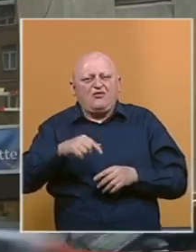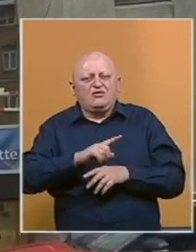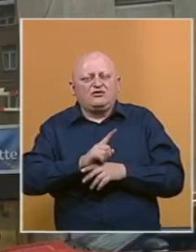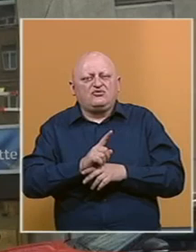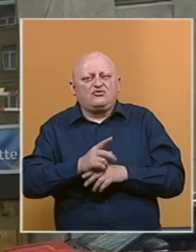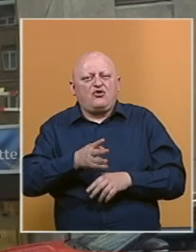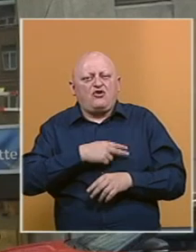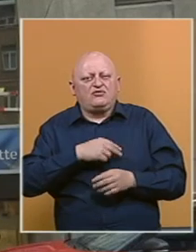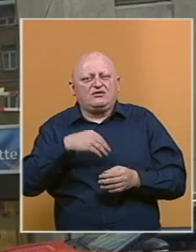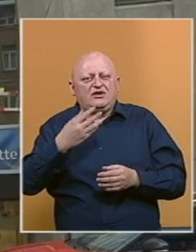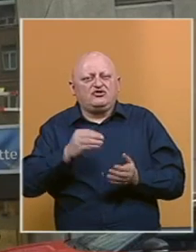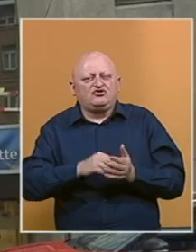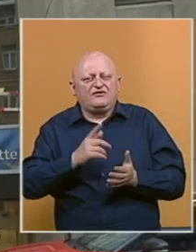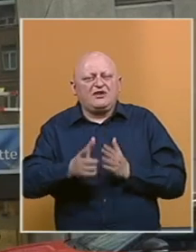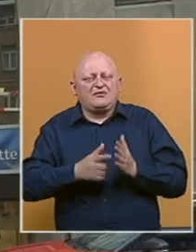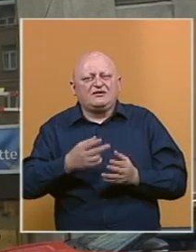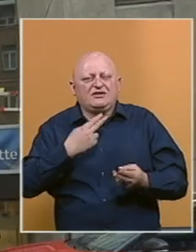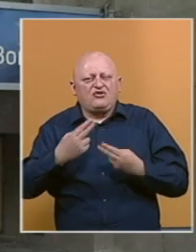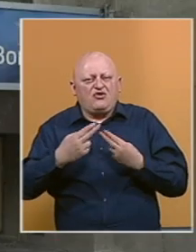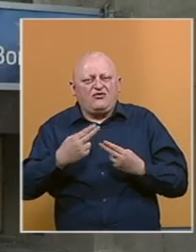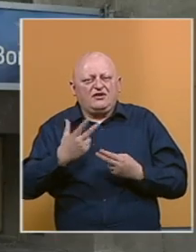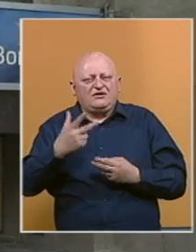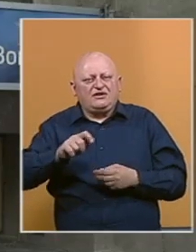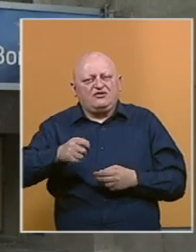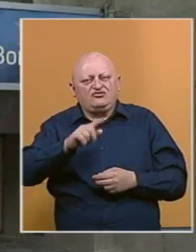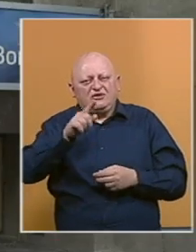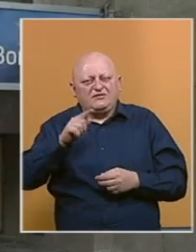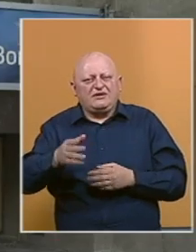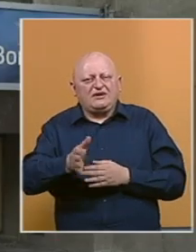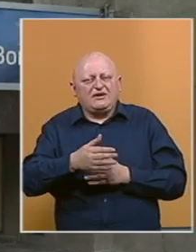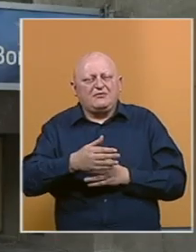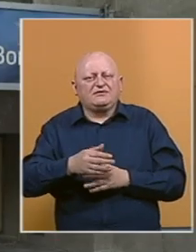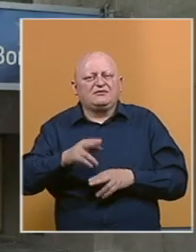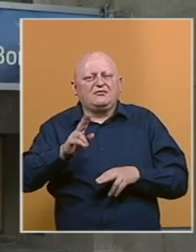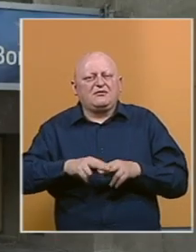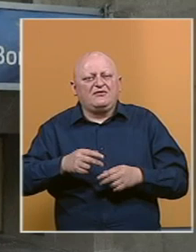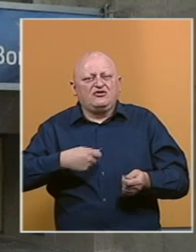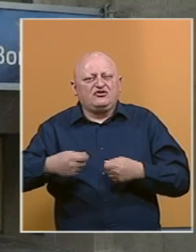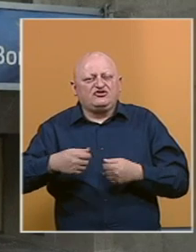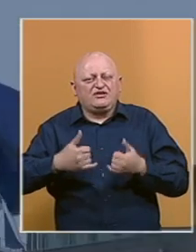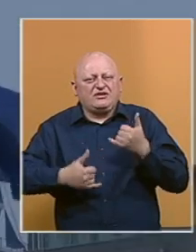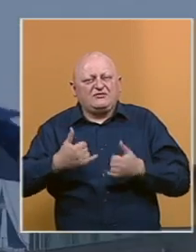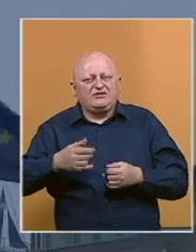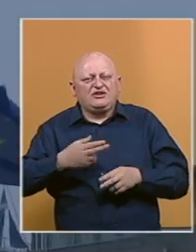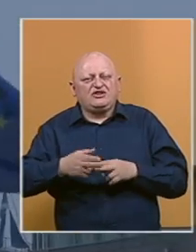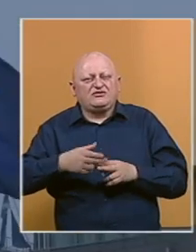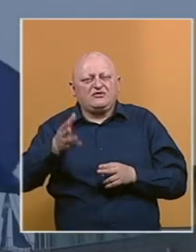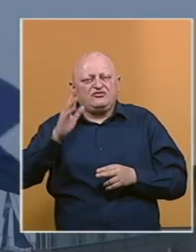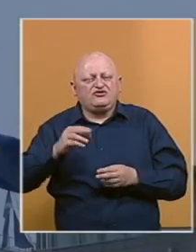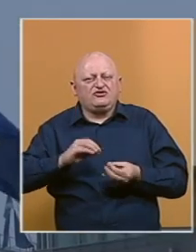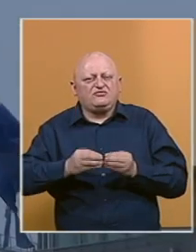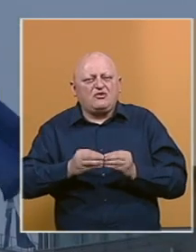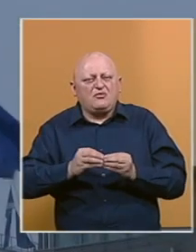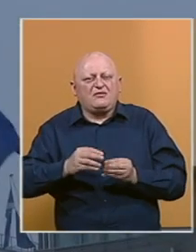je u ovom trenutku odgovorno dati još vremena za dogovor. Tri ključna pitanja, ribarstvo, pravedno tržišno takmičenje i rješavanje